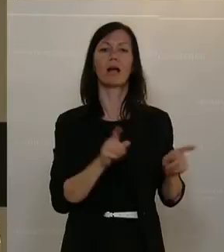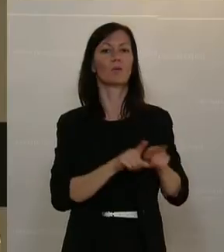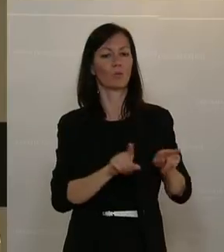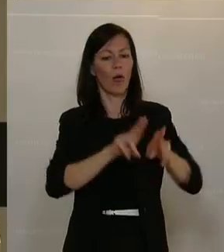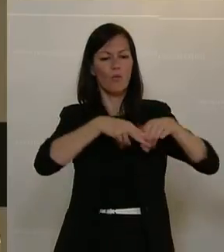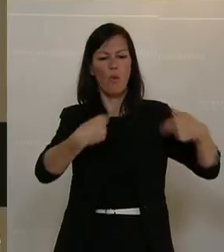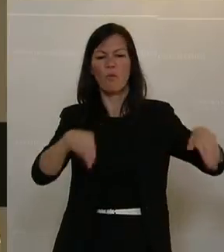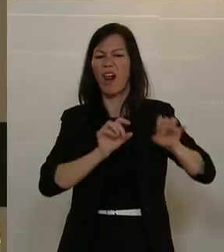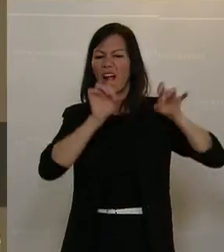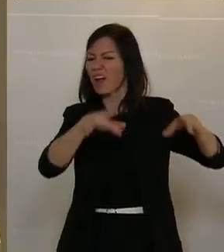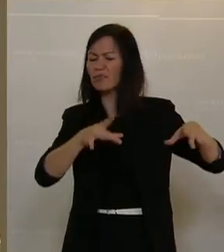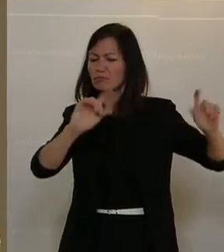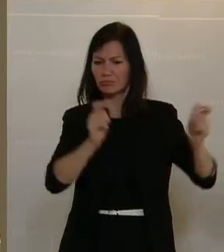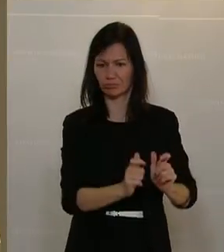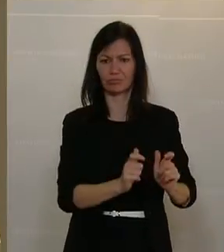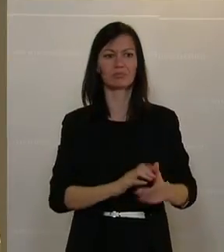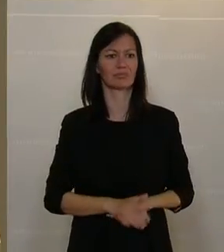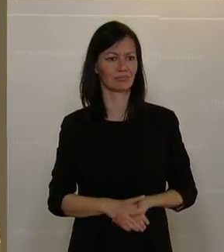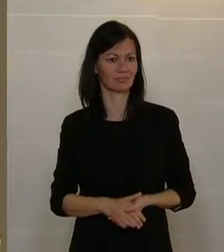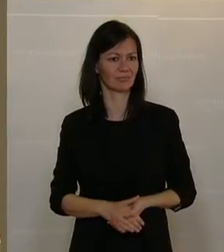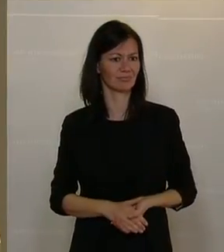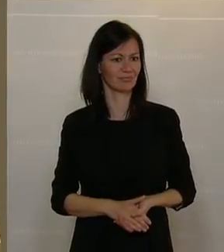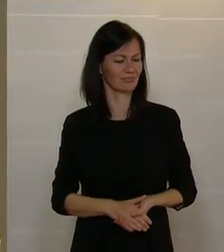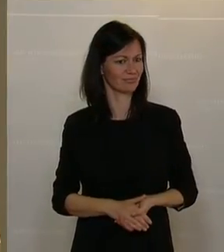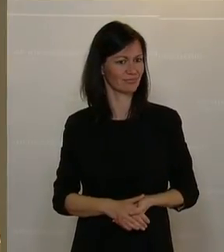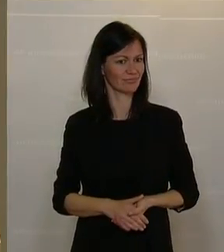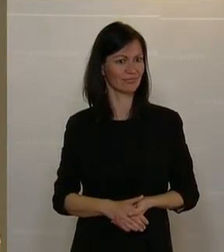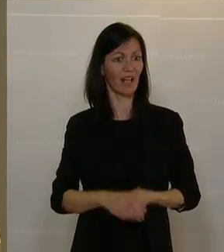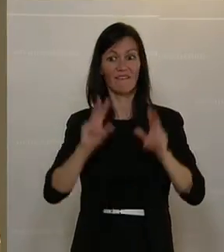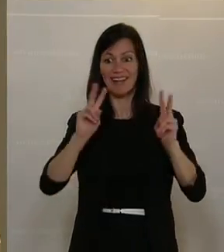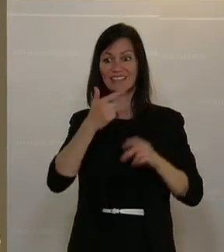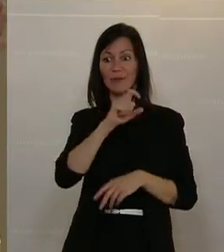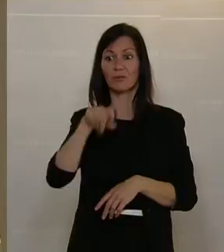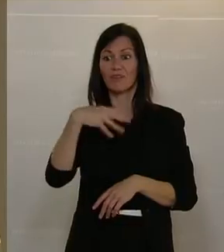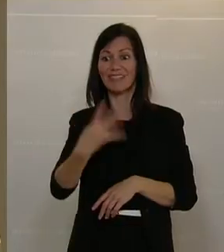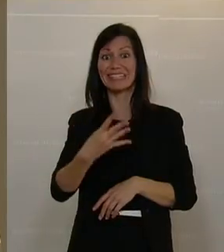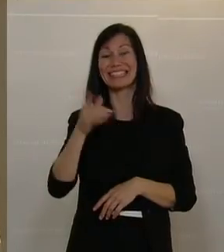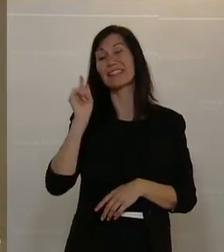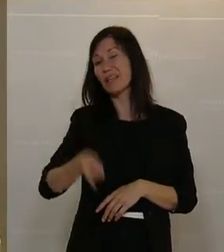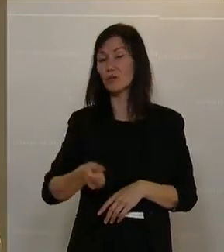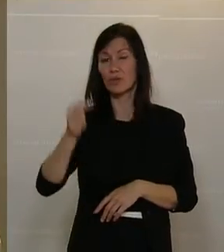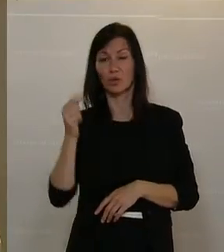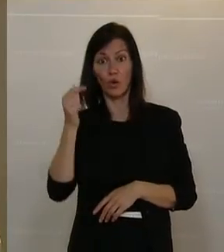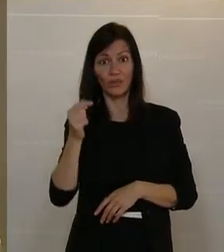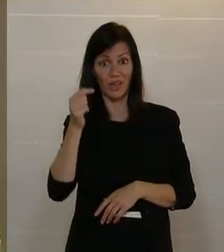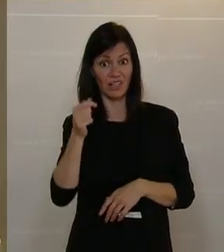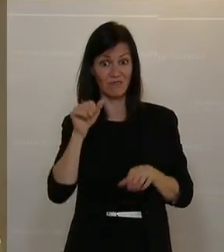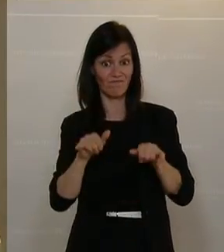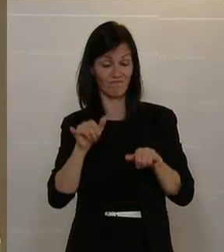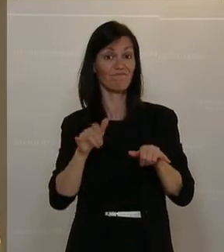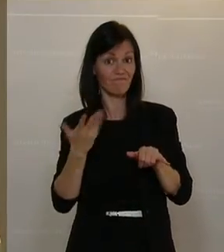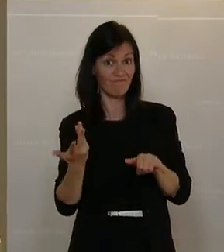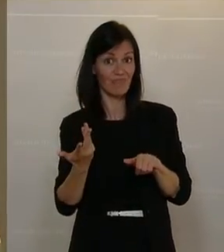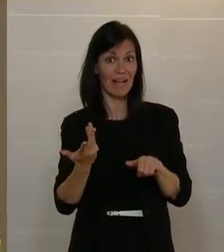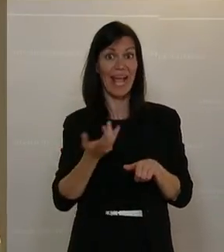Ganz konkret bei den Zahlen, es sind tatsächlich 240.000 Tonnen Altgeräte, Elektrogeräte